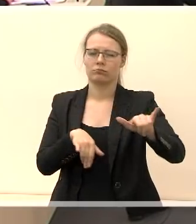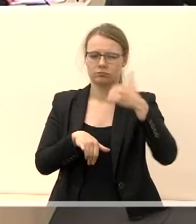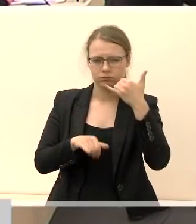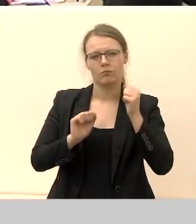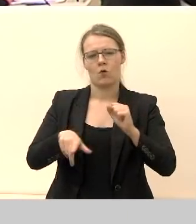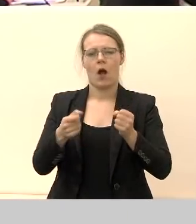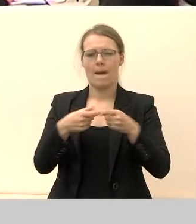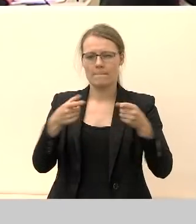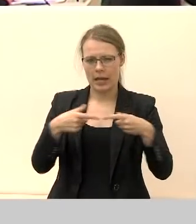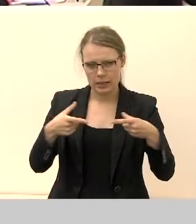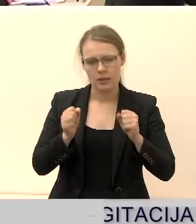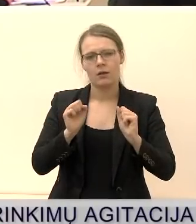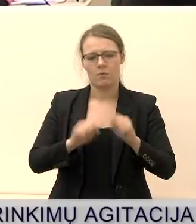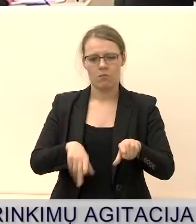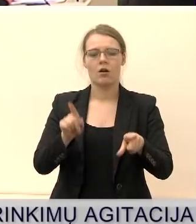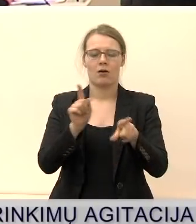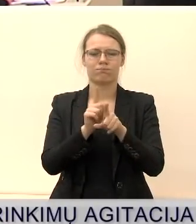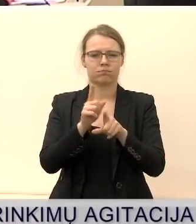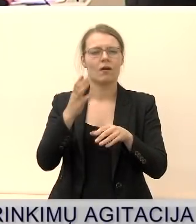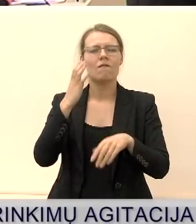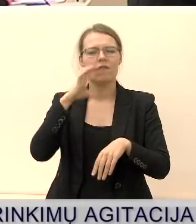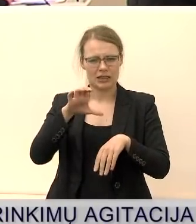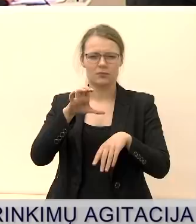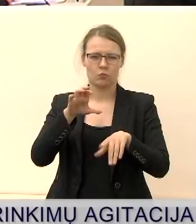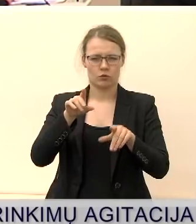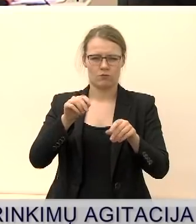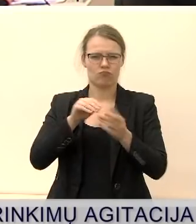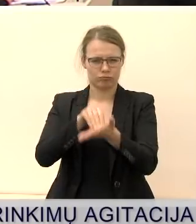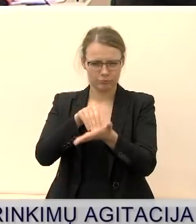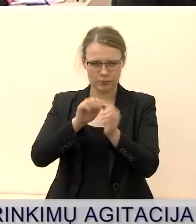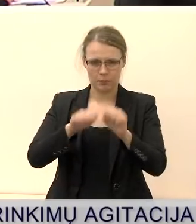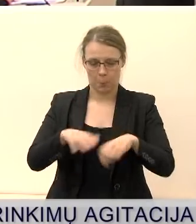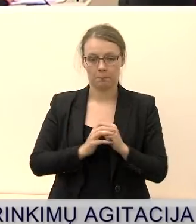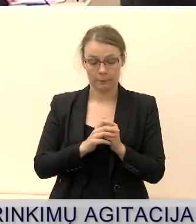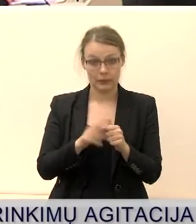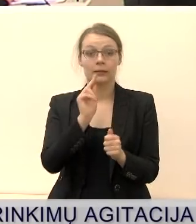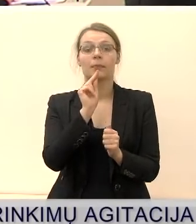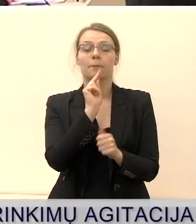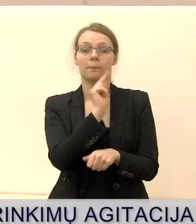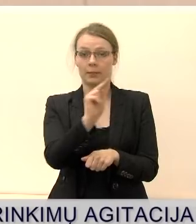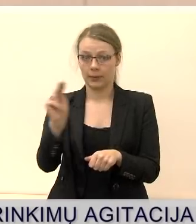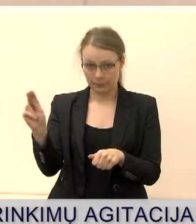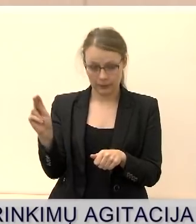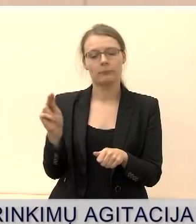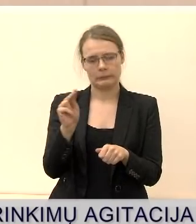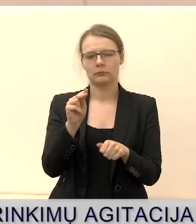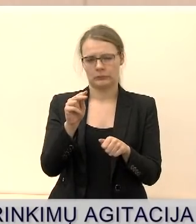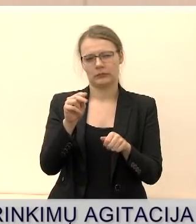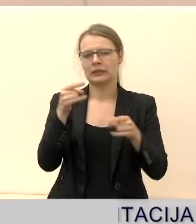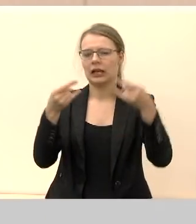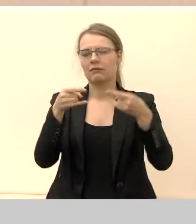paštu arba Marijampolės televizijos Facebook paskyruoja. Primenu visiems laidos teisykles.